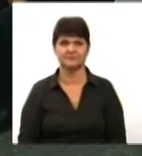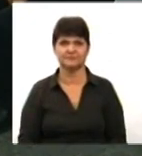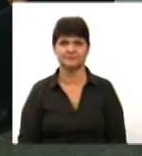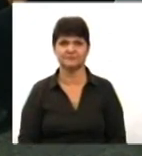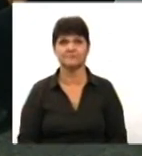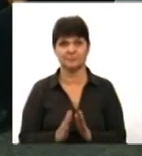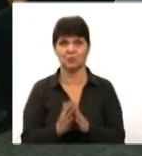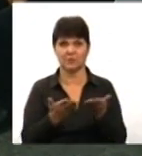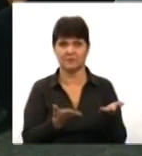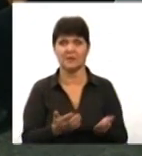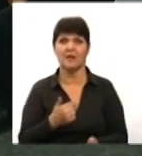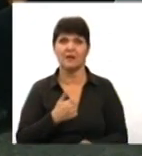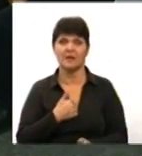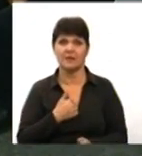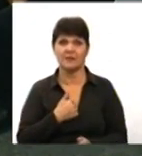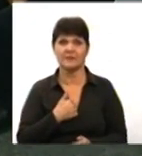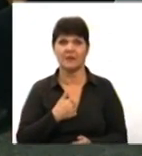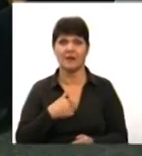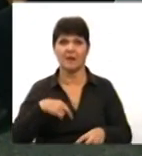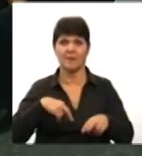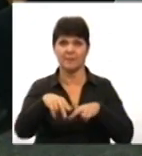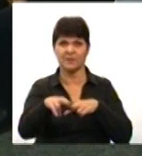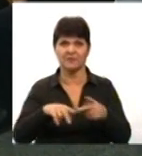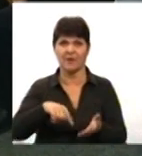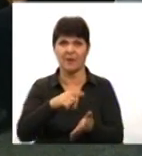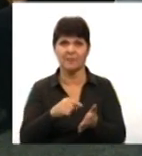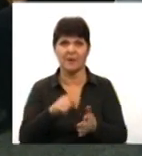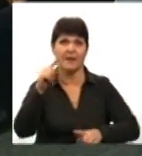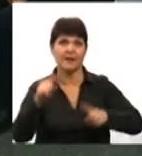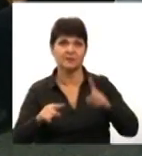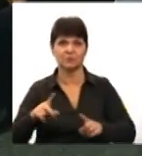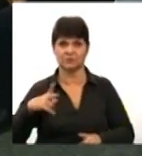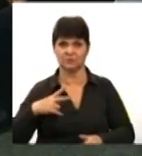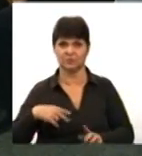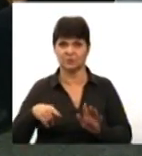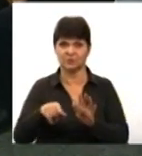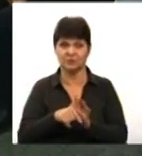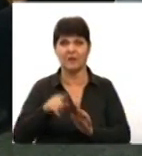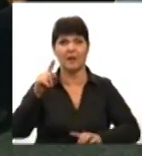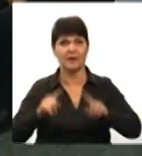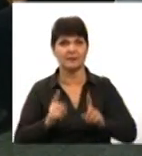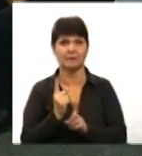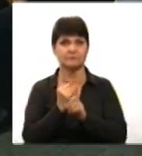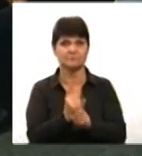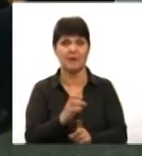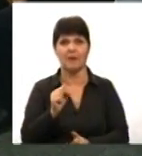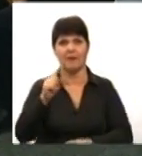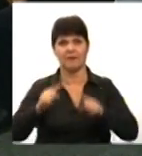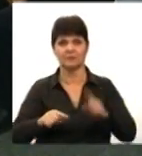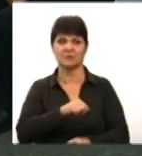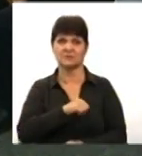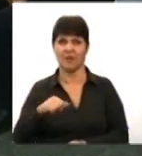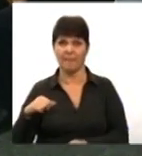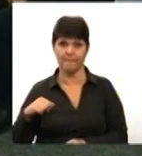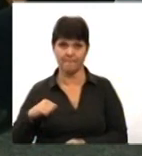Я пересуваюся містом іноді з дочкою, іноді супроводжуючим, а іноді й сама. І